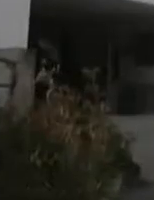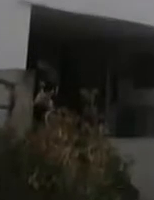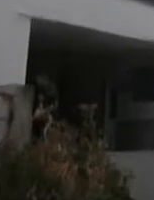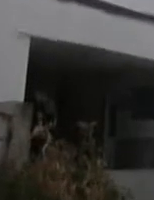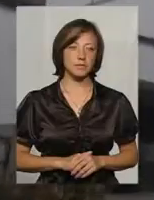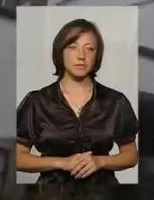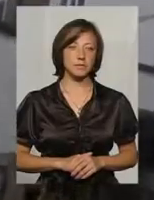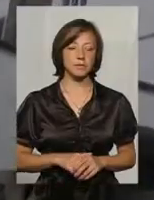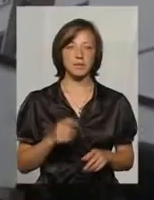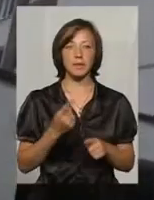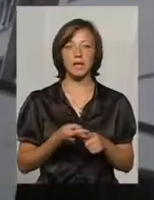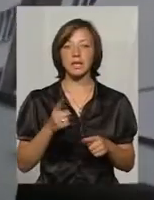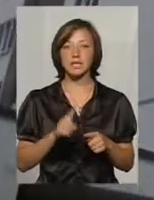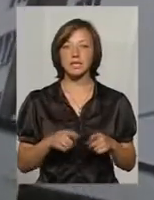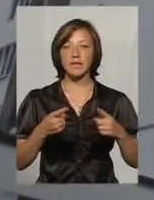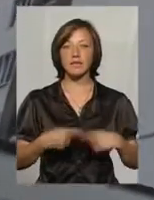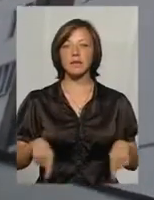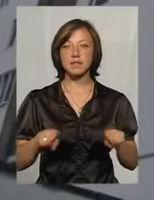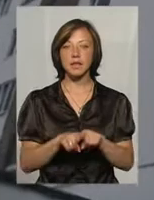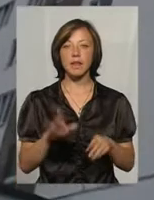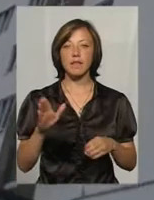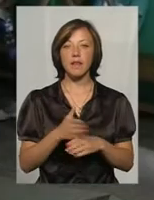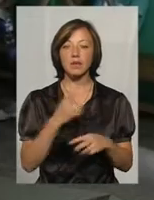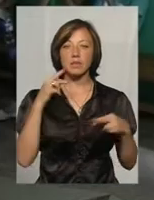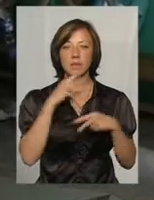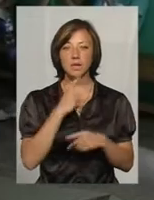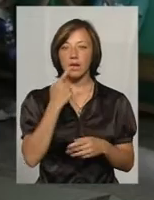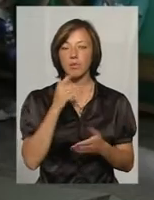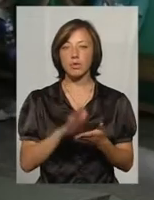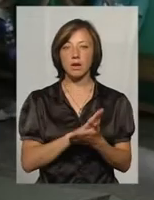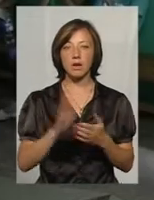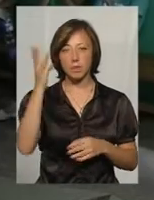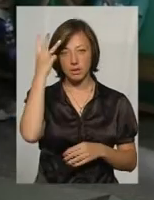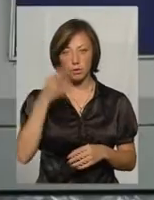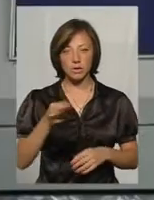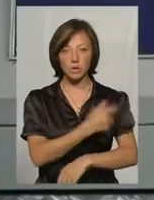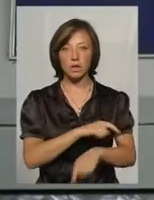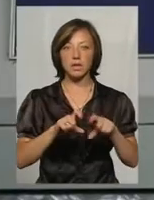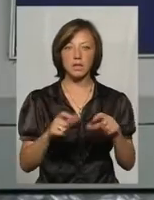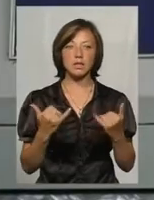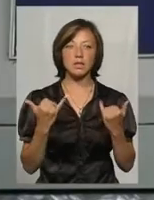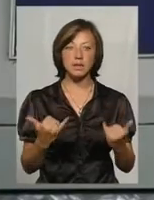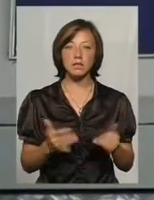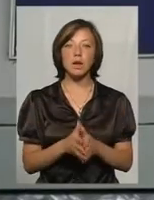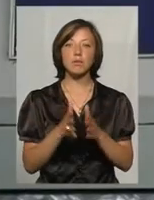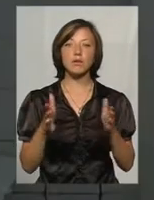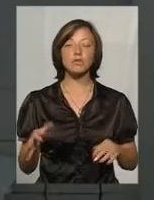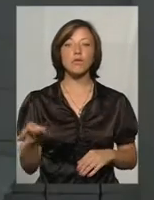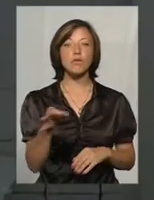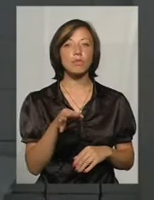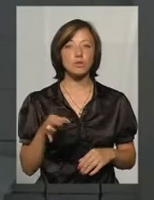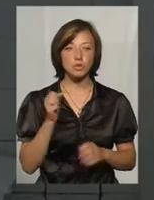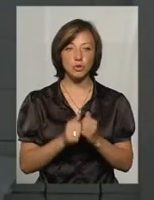Це відділення детоксикації і гемодіалізу Хмельницької обласної лікарні. Нині водно одне з найбільших в області.